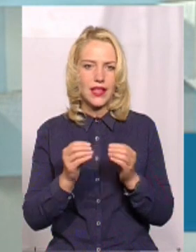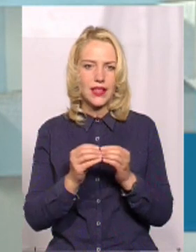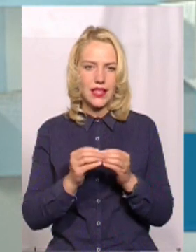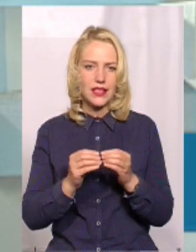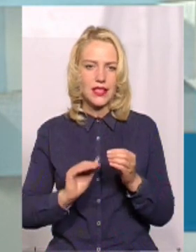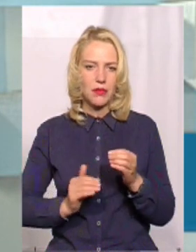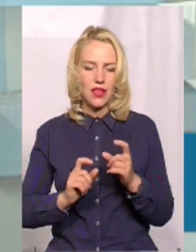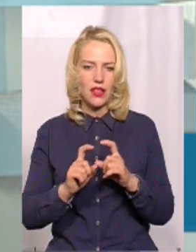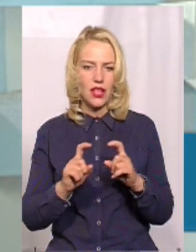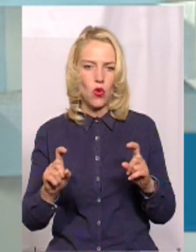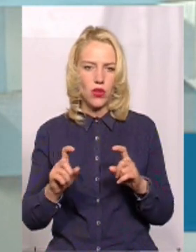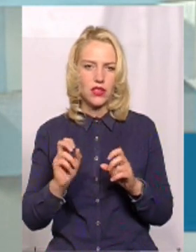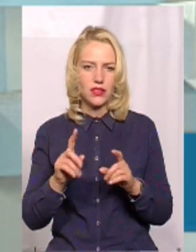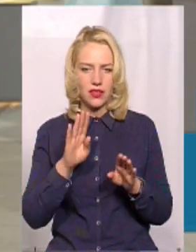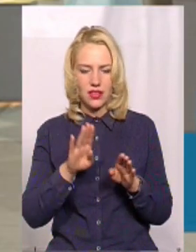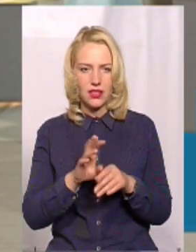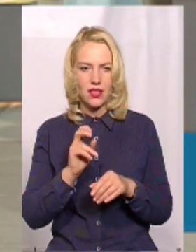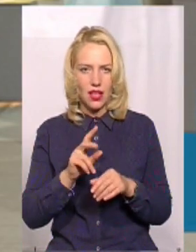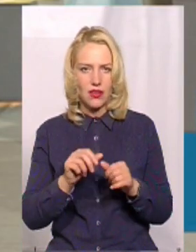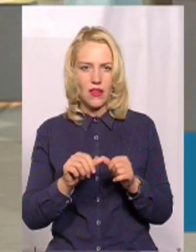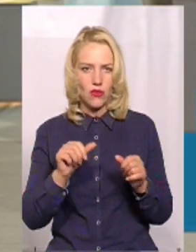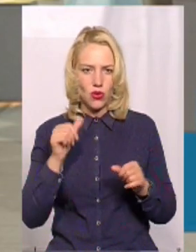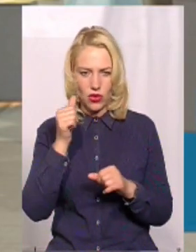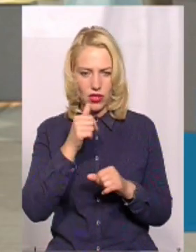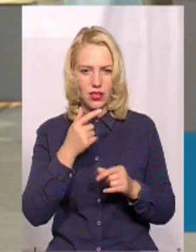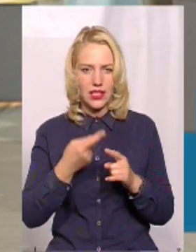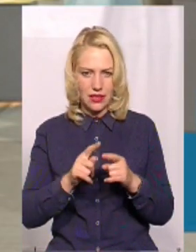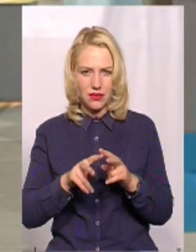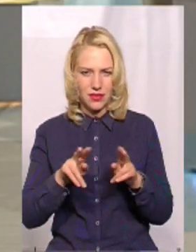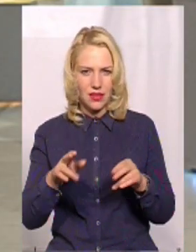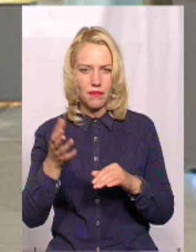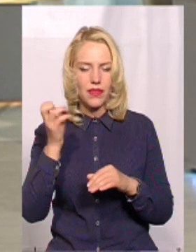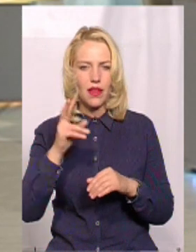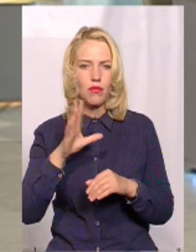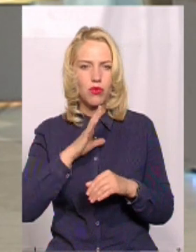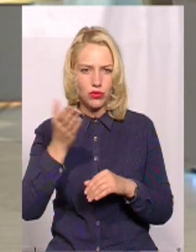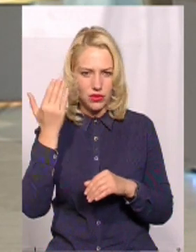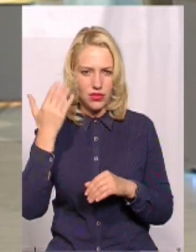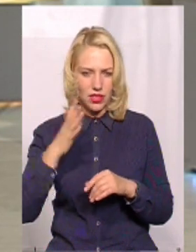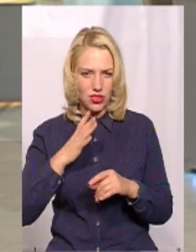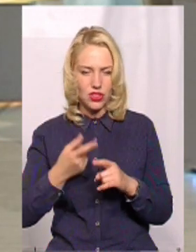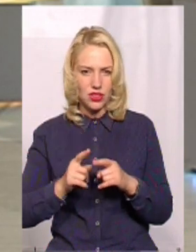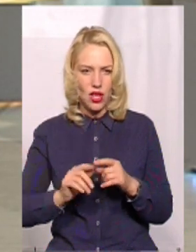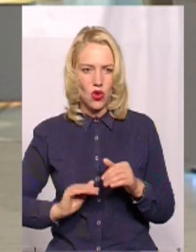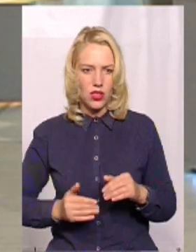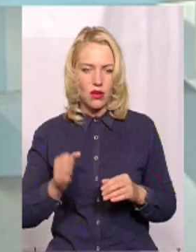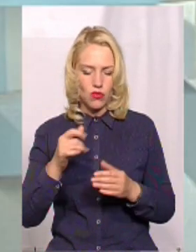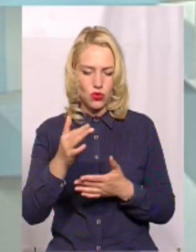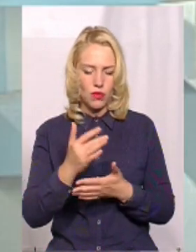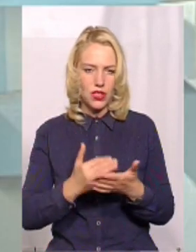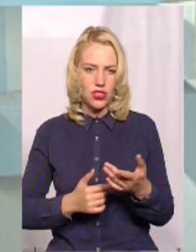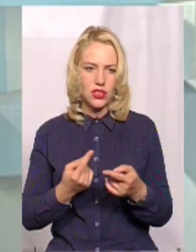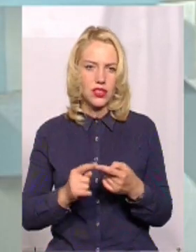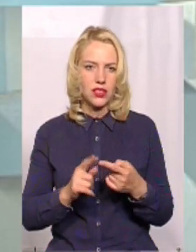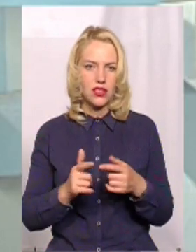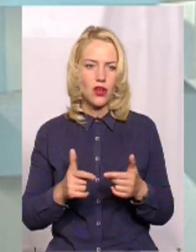організацій. Це так само, як і торік, так? Це ті самі підрядні організації? Точно. Інших немає, які інші. Я можу навіть перечислити їх,